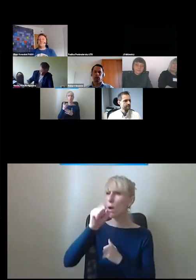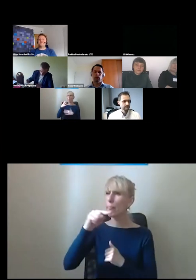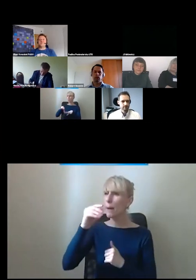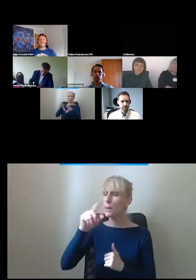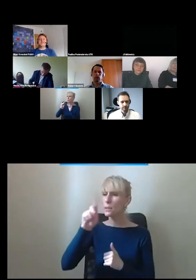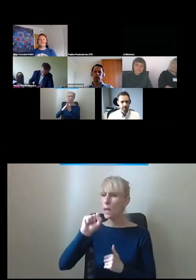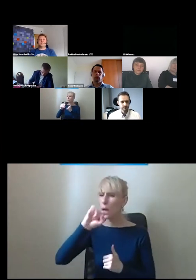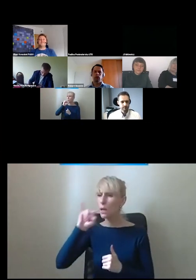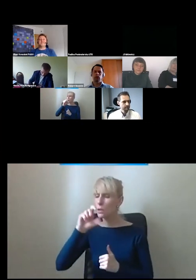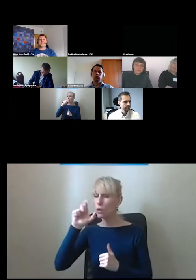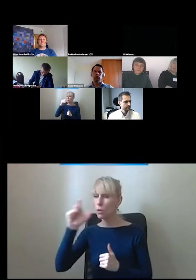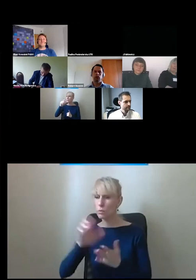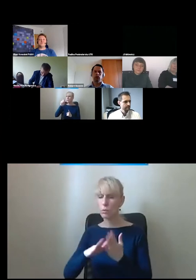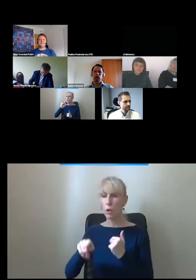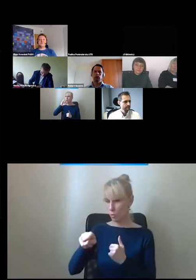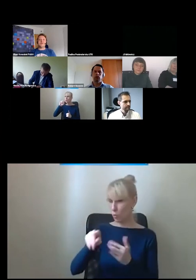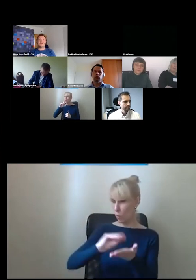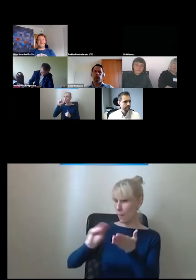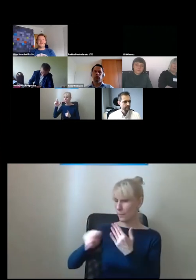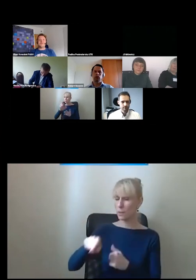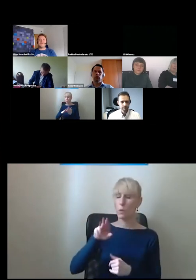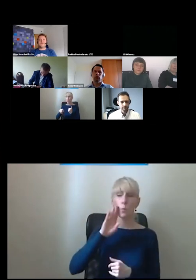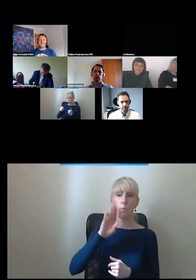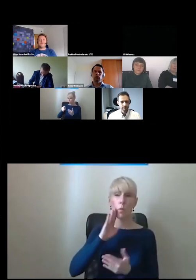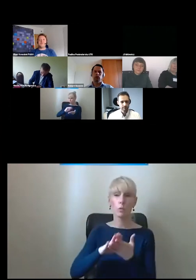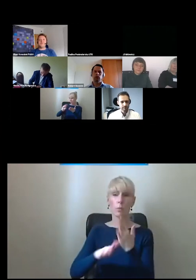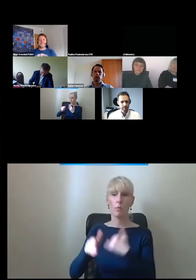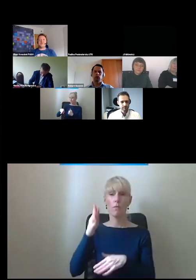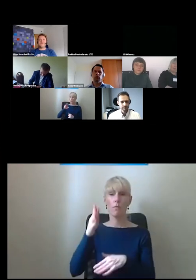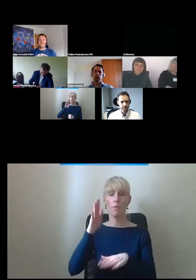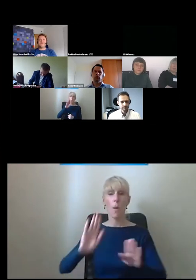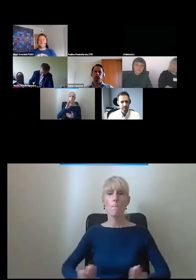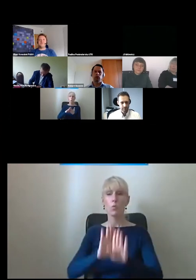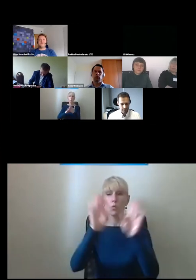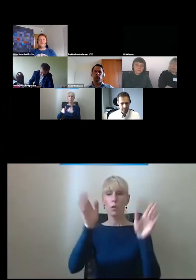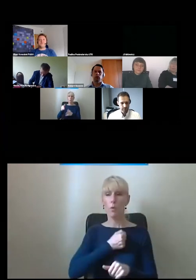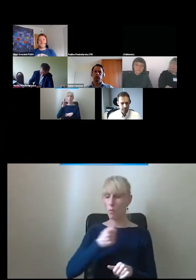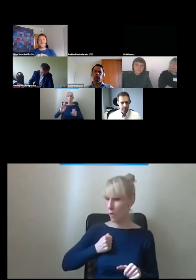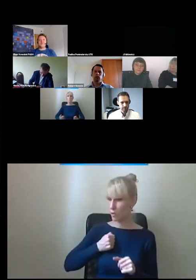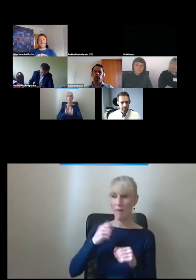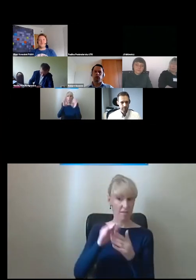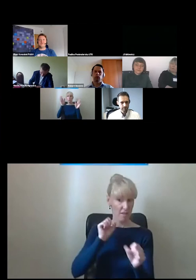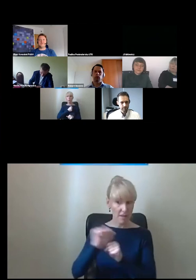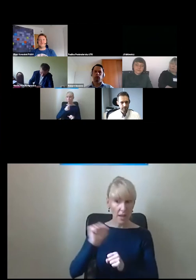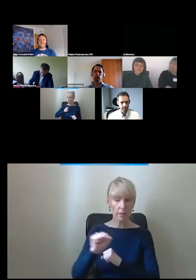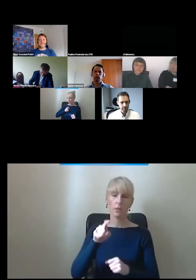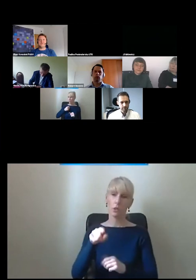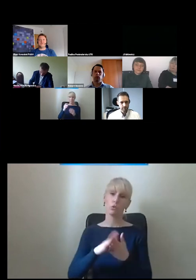podobne rozwiązanie funkcjonuje w Muzeum Warszawy. Będziemy o nim mówić w tej drugiej